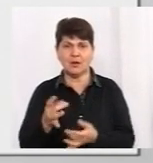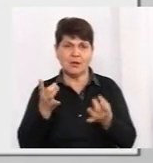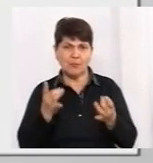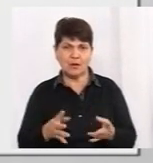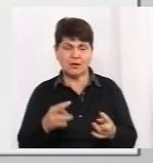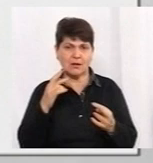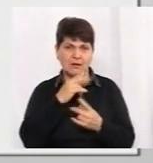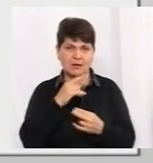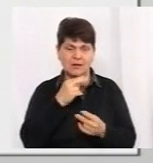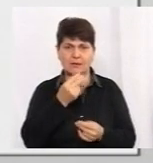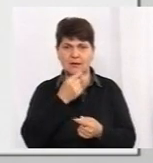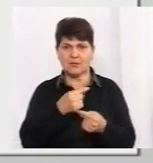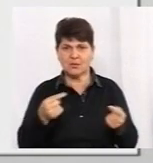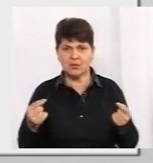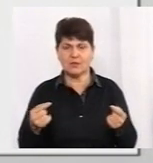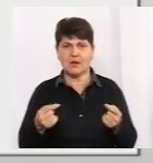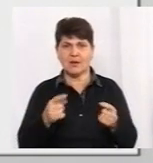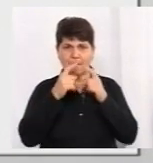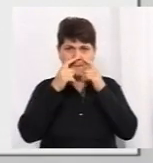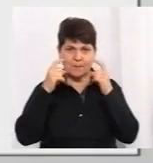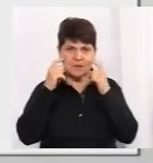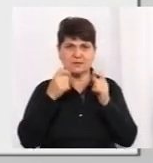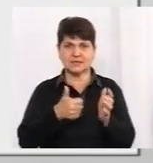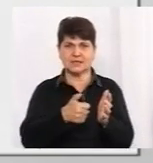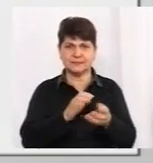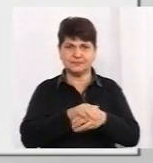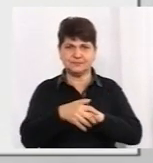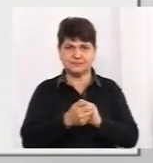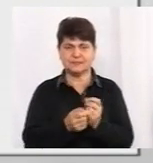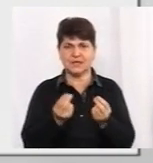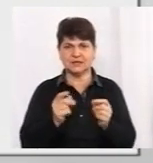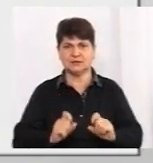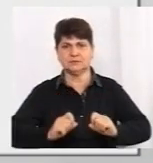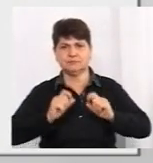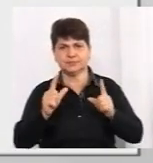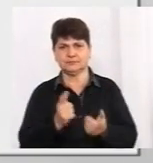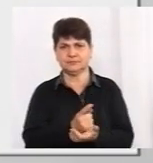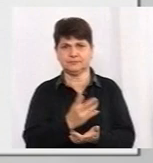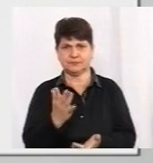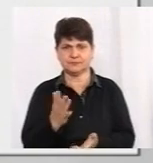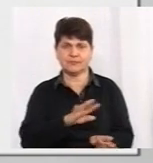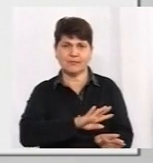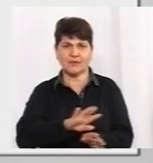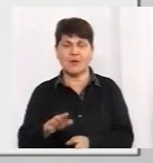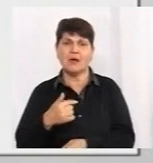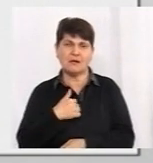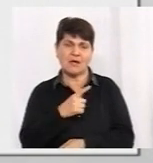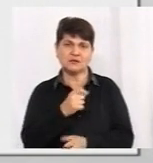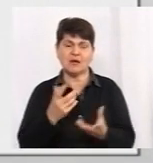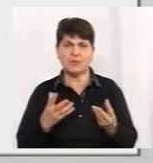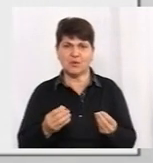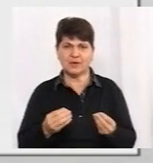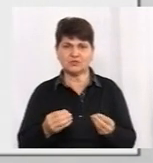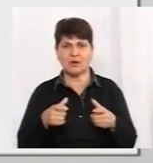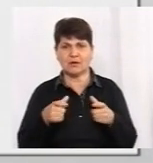ліки і продукти, або ж антисептики та маски – ціни, на які зросли в кілька разів. Я за пом'якшення карантину. Люди